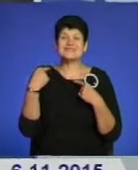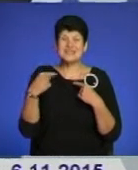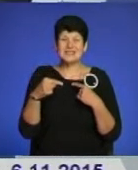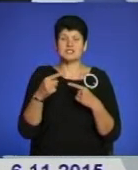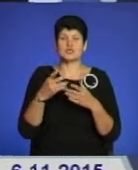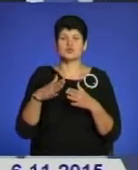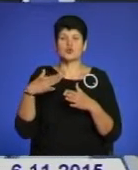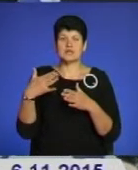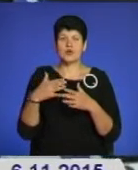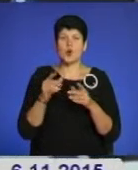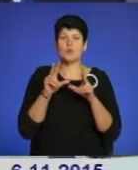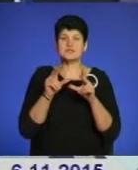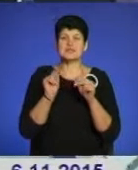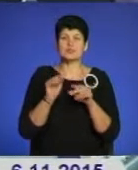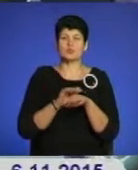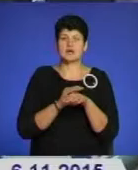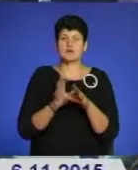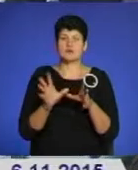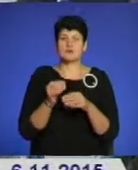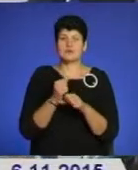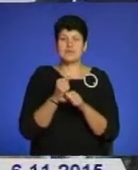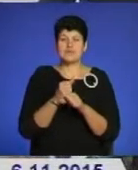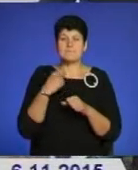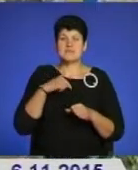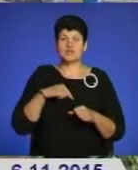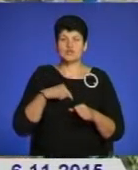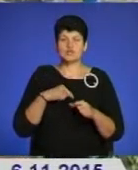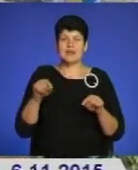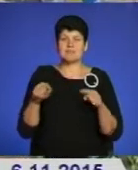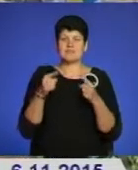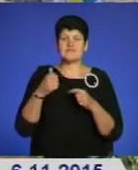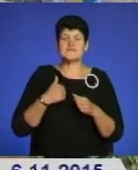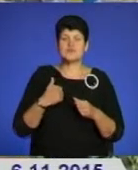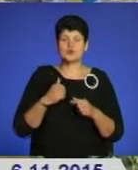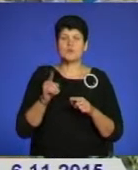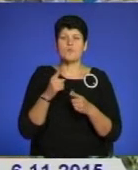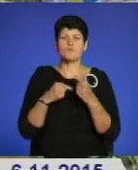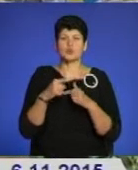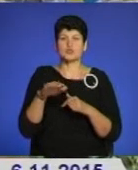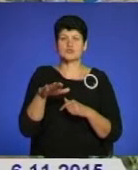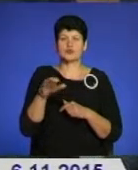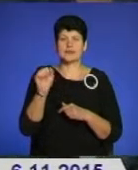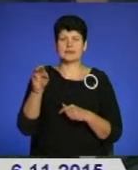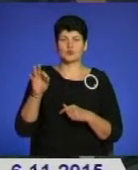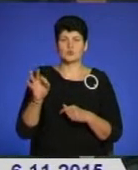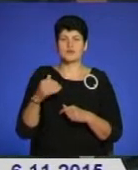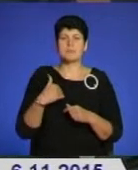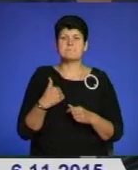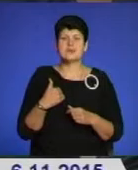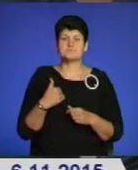гуманітарну співпрацю, в першу чергу психологічну реабілітацію військових, що повернулися із зони АТО. Ми